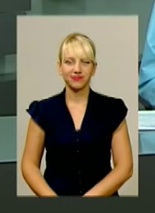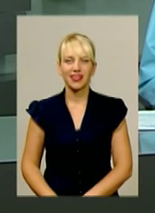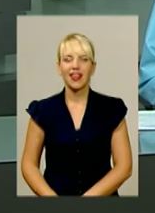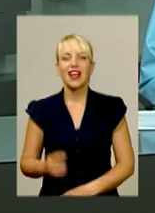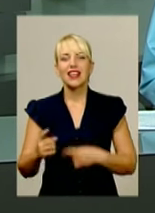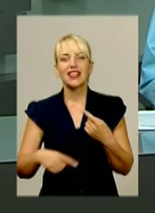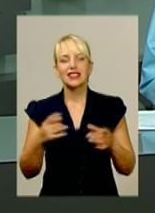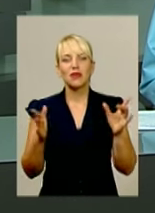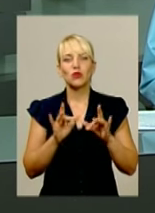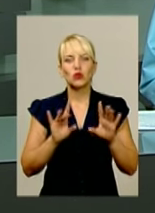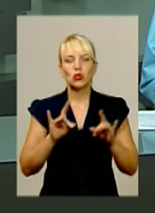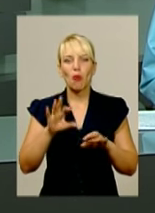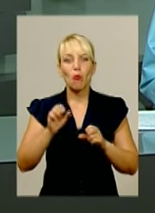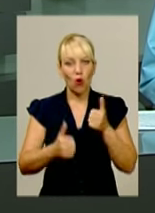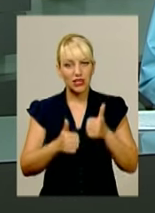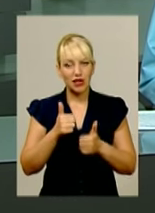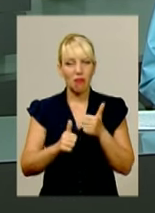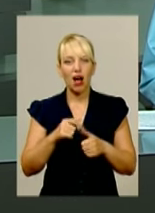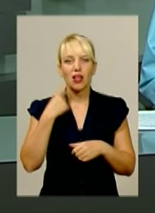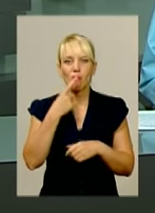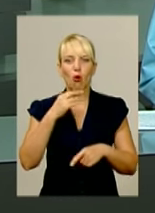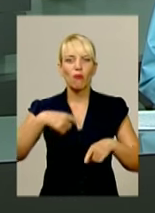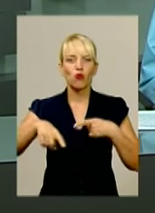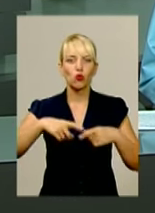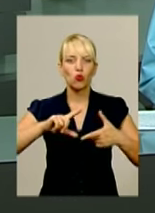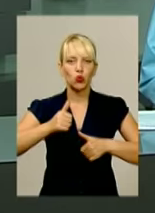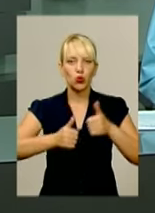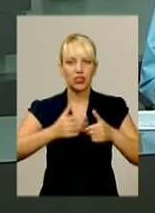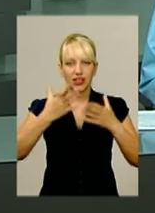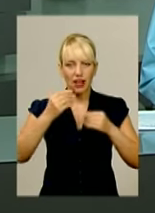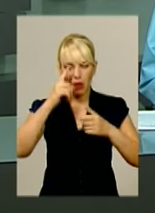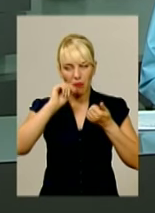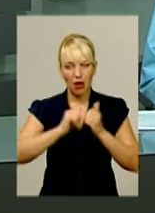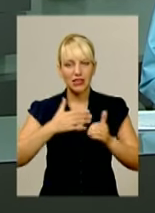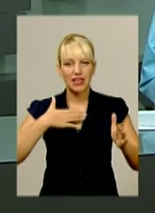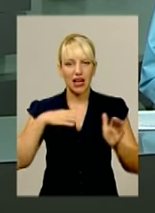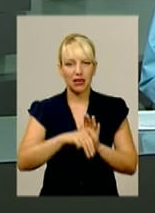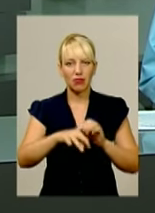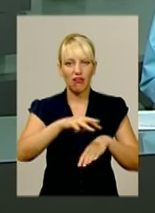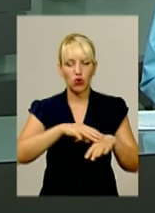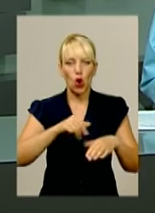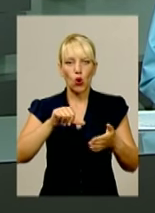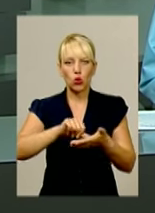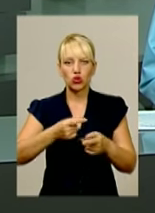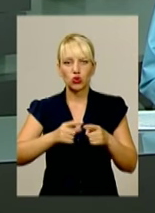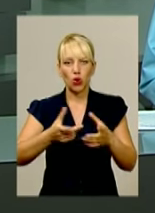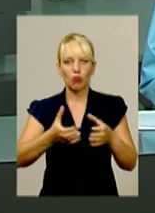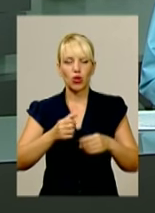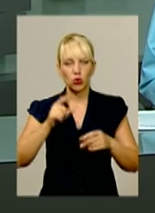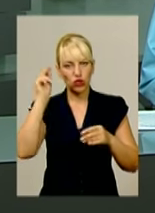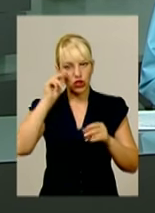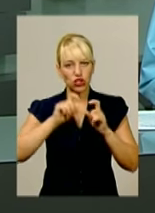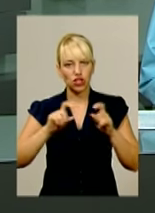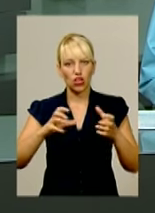Наступний сюжет теж про змагання. Йдеться про футбольний турнір до Дня пам'яті загиблих правоохоронців. Участь у ньому беруть шкільні